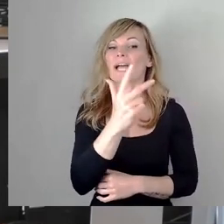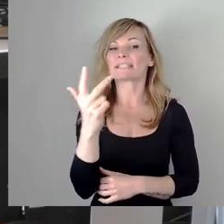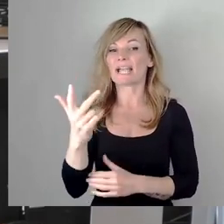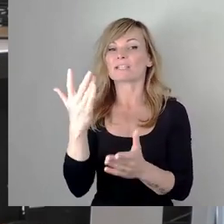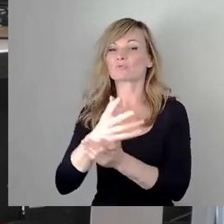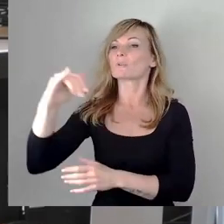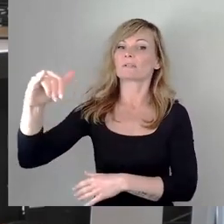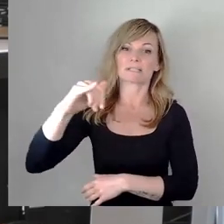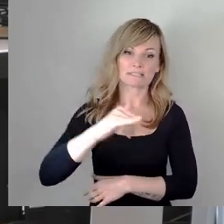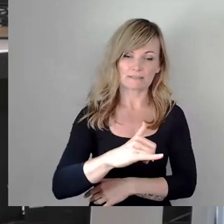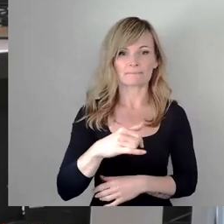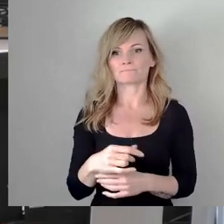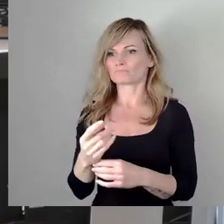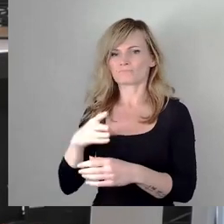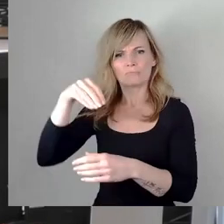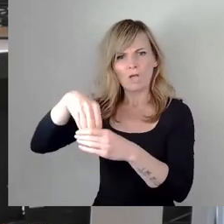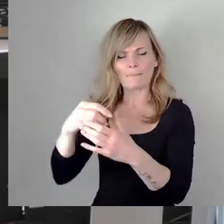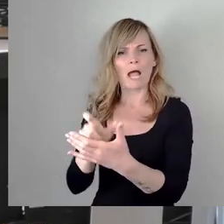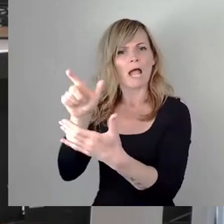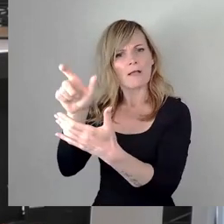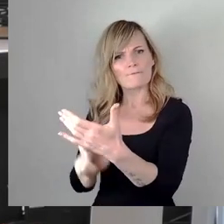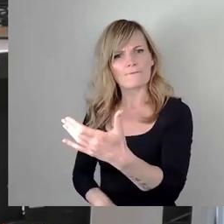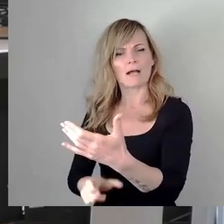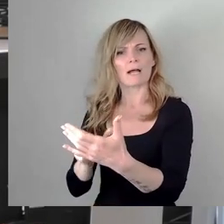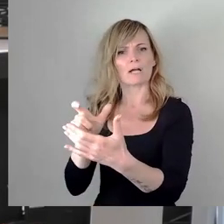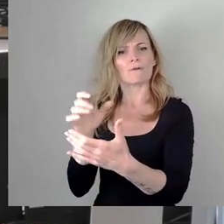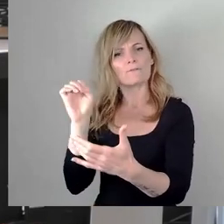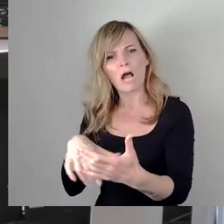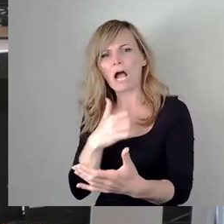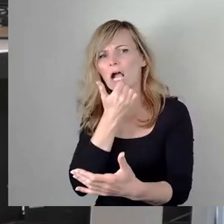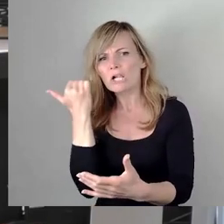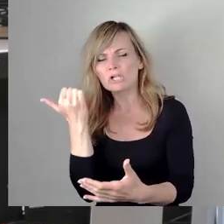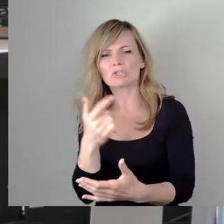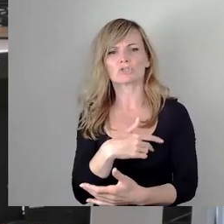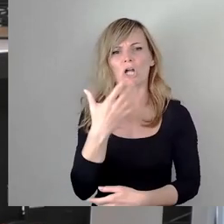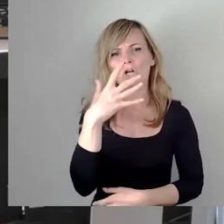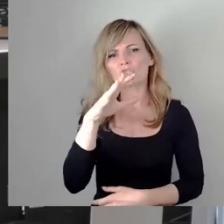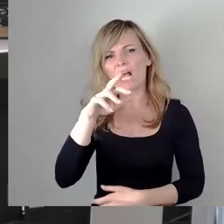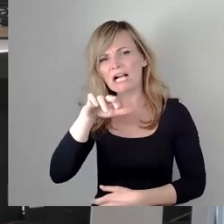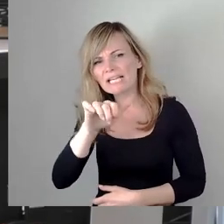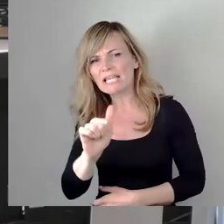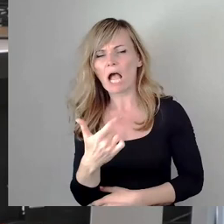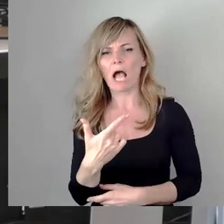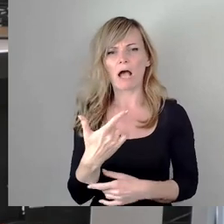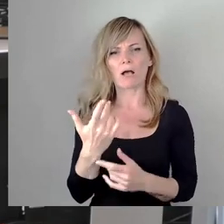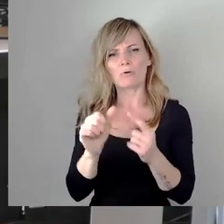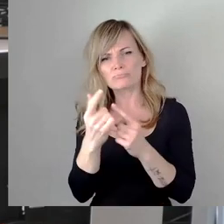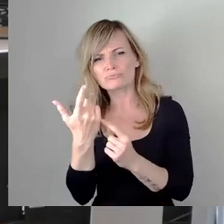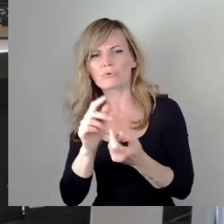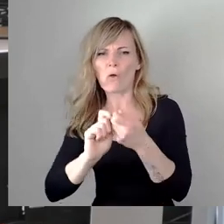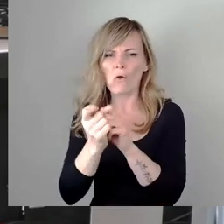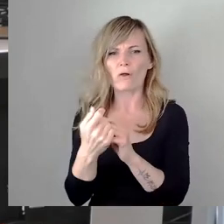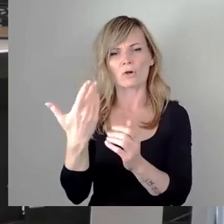solche mit gefälschten Pässen, Scharia-Richter, Salafisten und sogenannte Bad Guys, also Personen, die vom MAD, vom